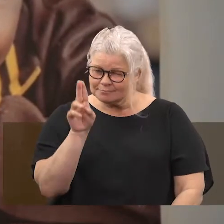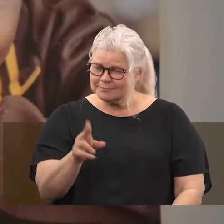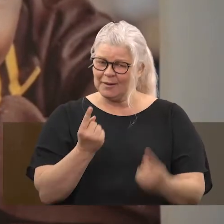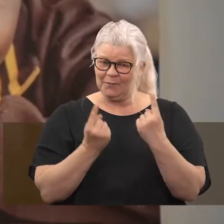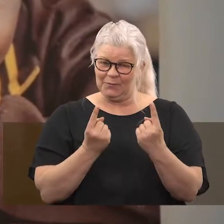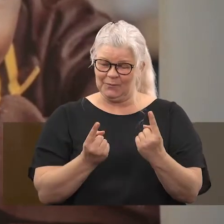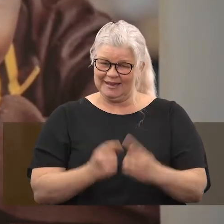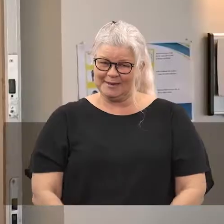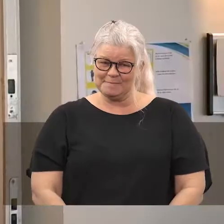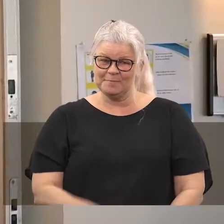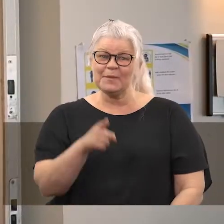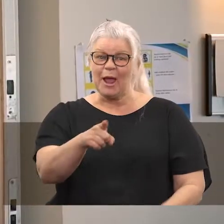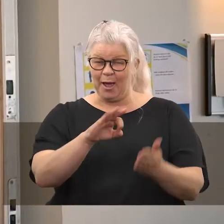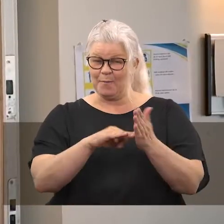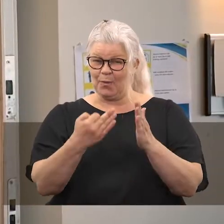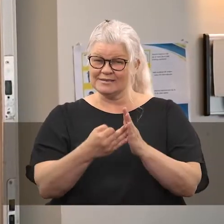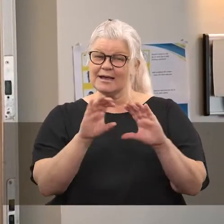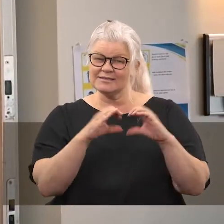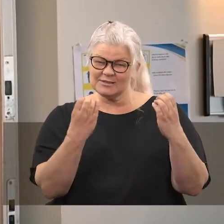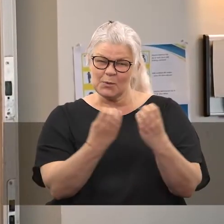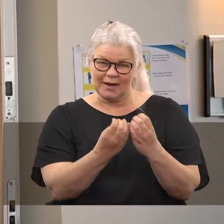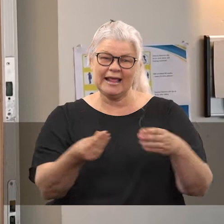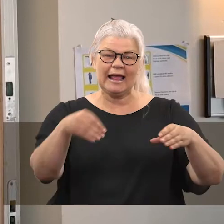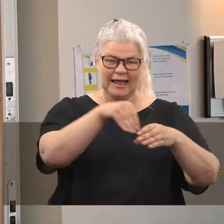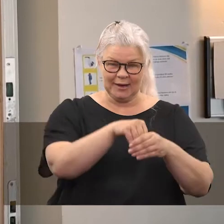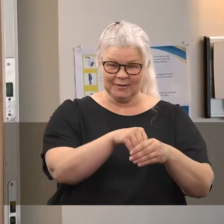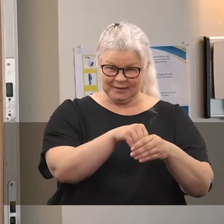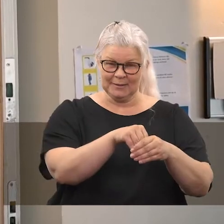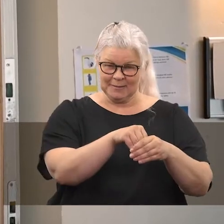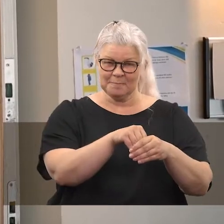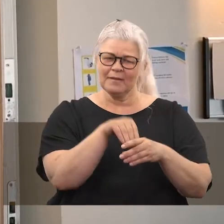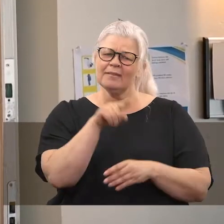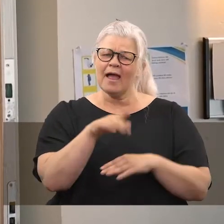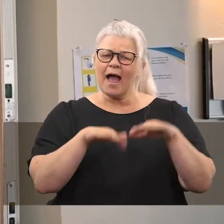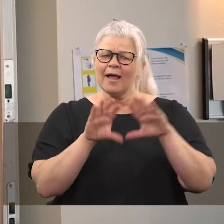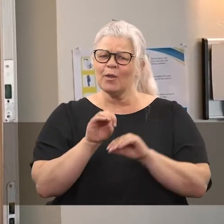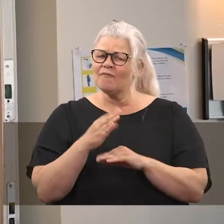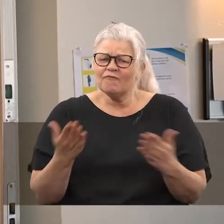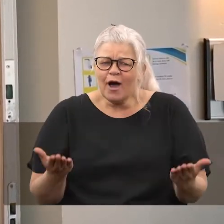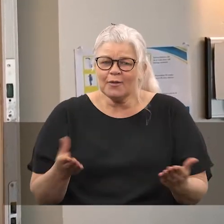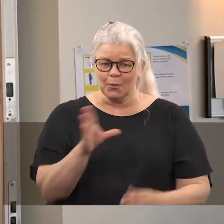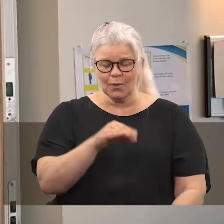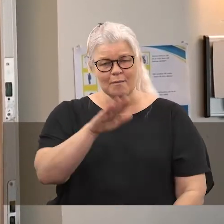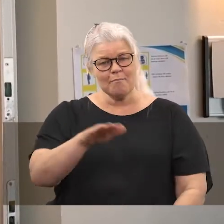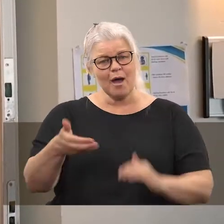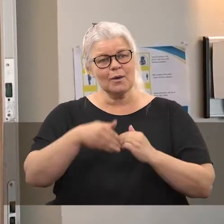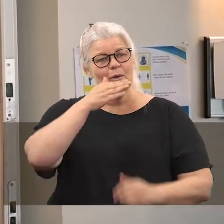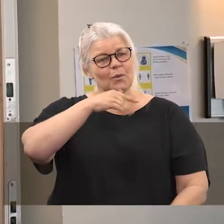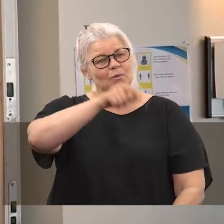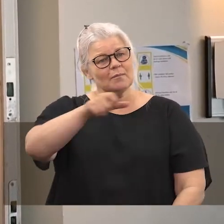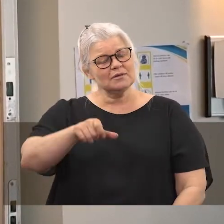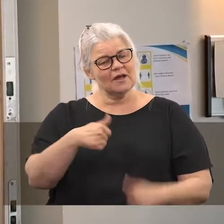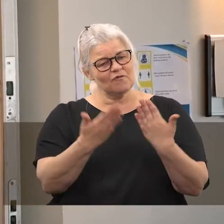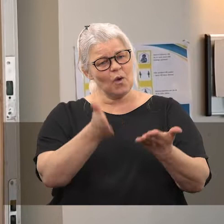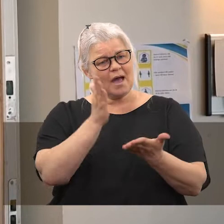Helt otroligt. Projektet Social Inclusion eller Social Inkludering handlar om barn och ungas